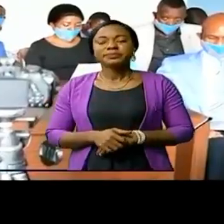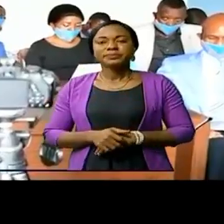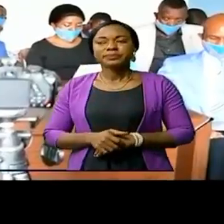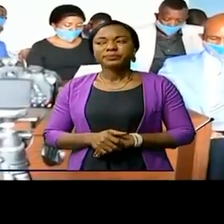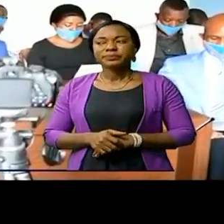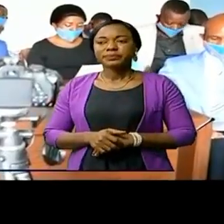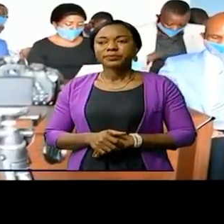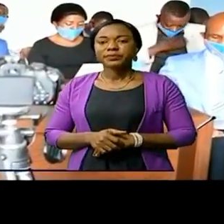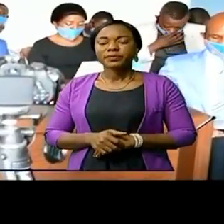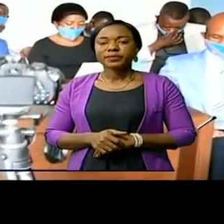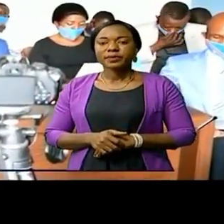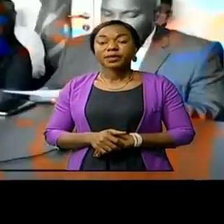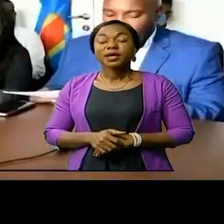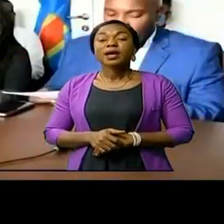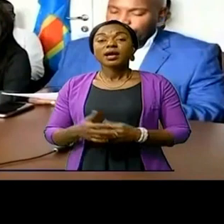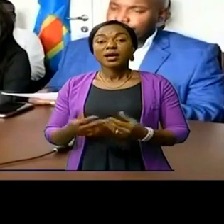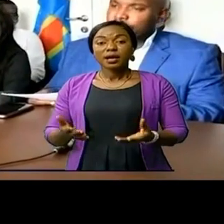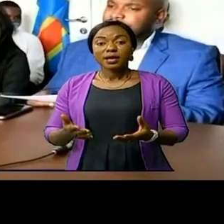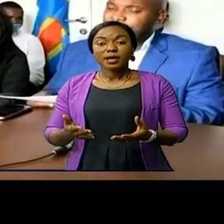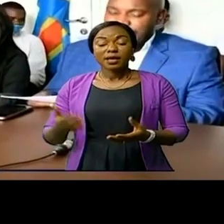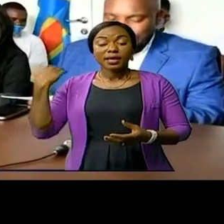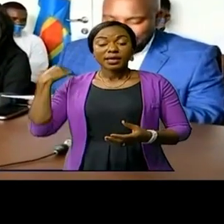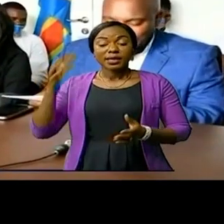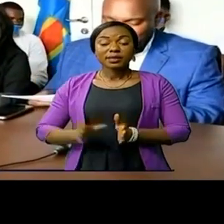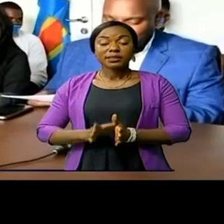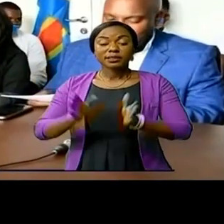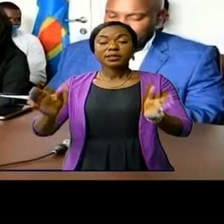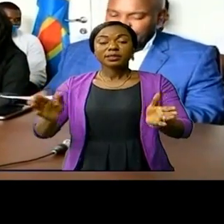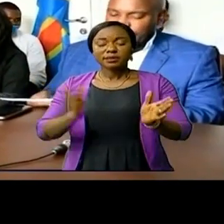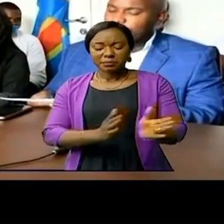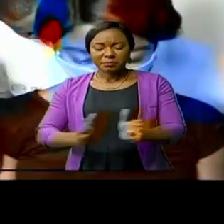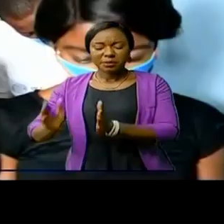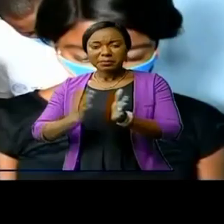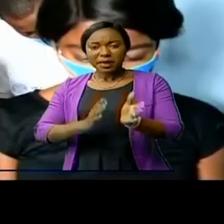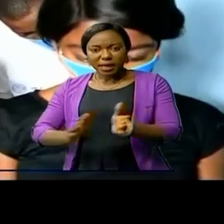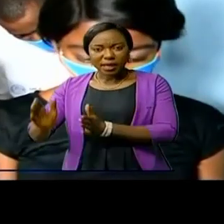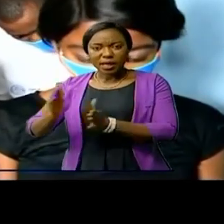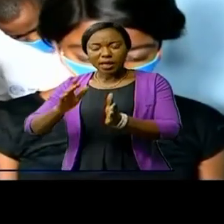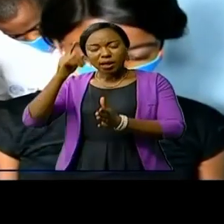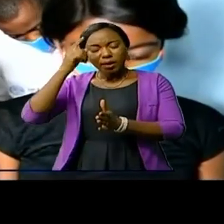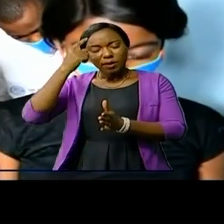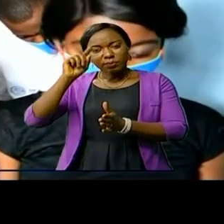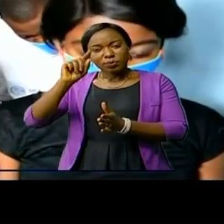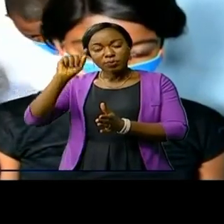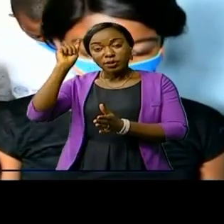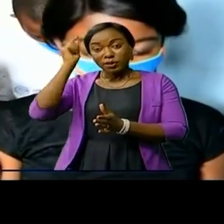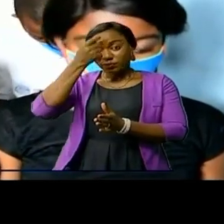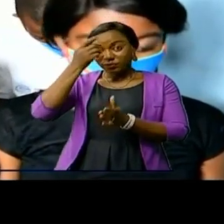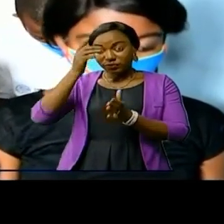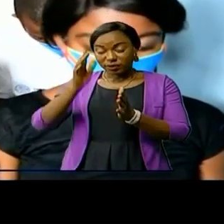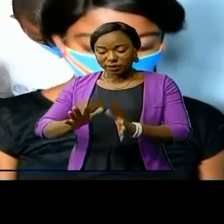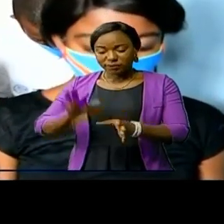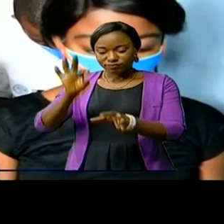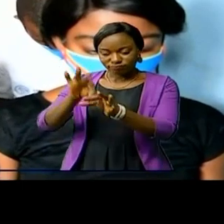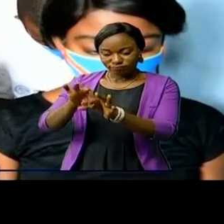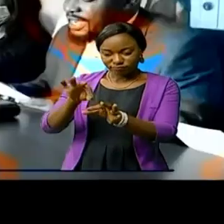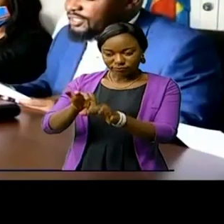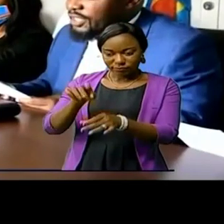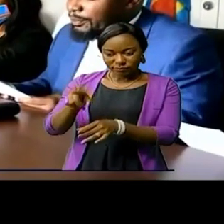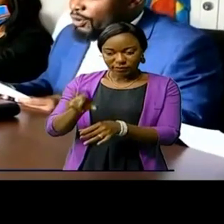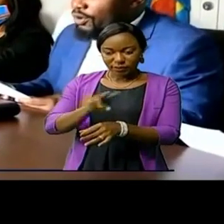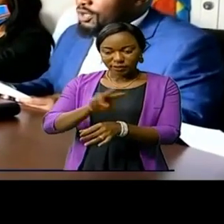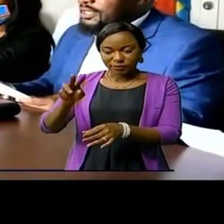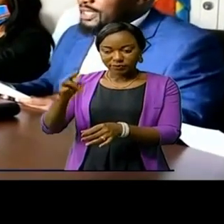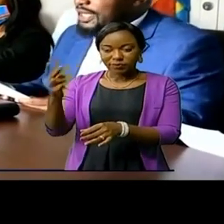Les états-majors des partis politiques se préparent aux élections des gouverneurs prévues en janvier 2022 et celles de 2023.